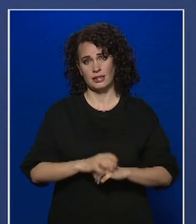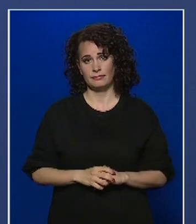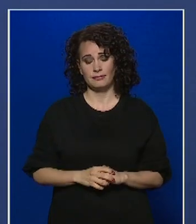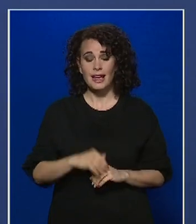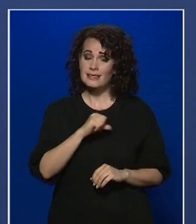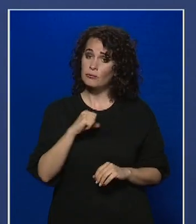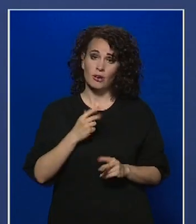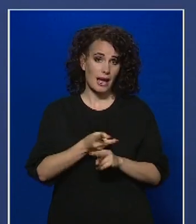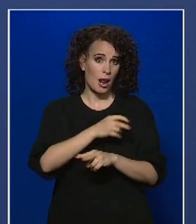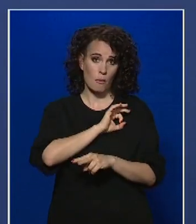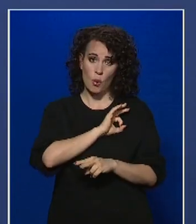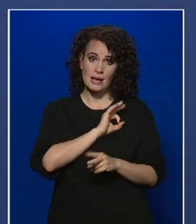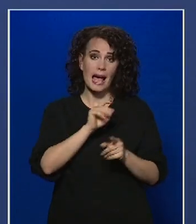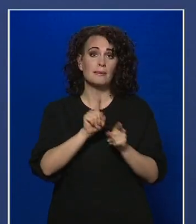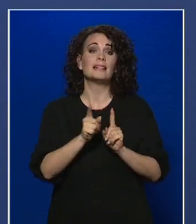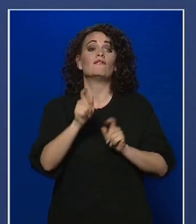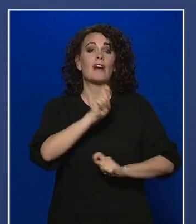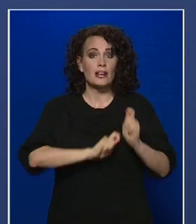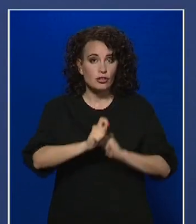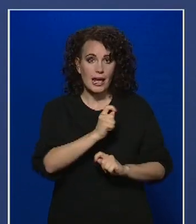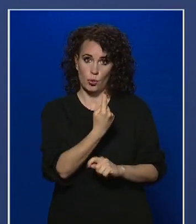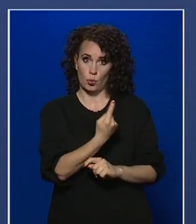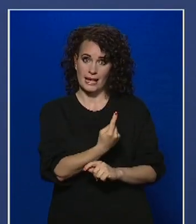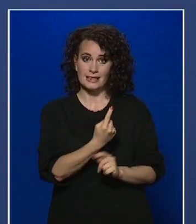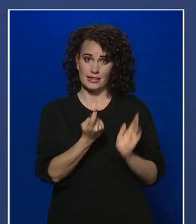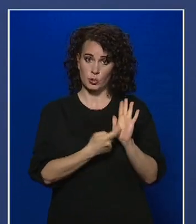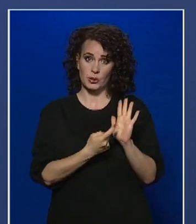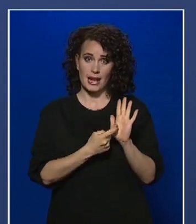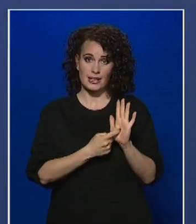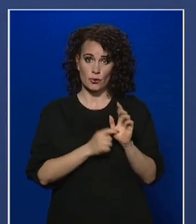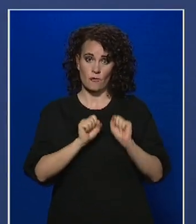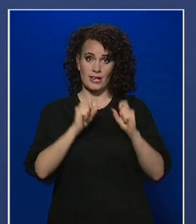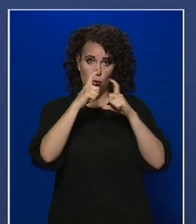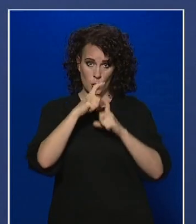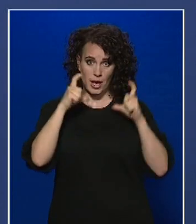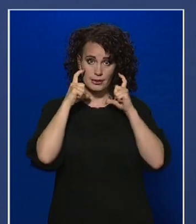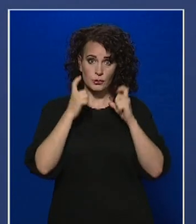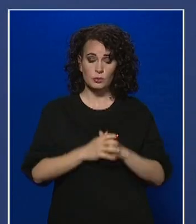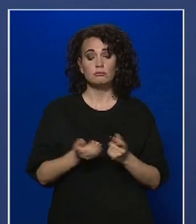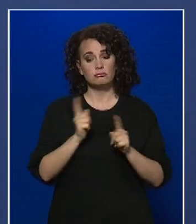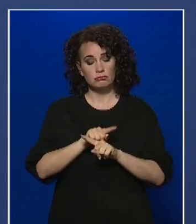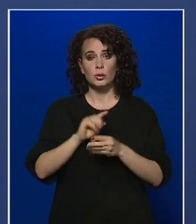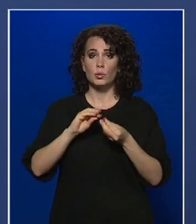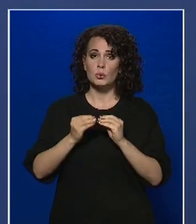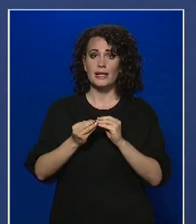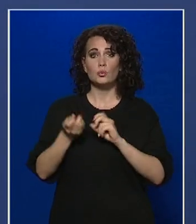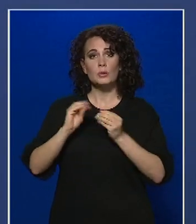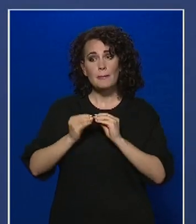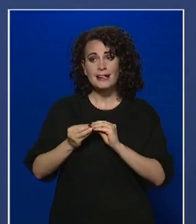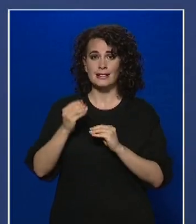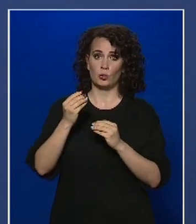állampolgárainknak, mint vásárlóknak kötelessége ezt a védelmi eszközt viselni, hanem az üzlet üzemeltetőjének,